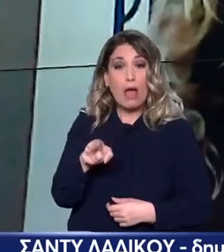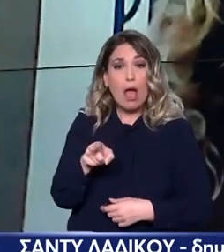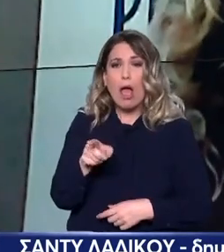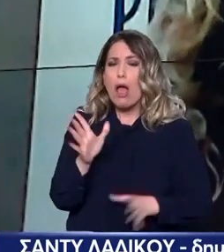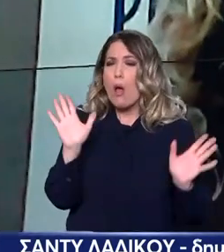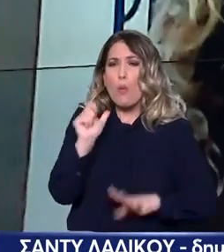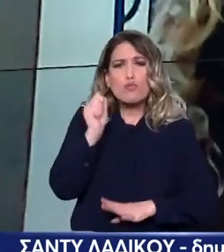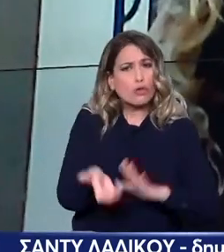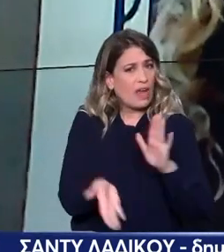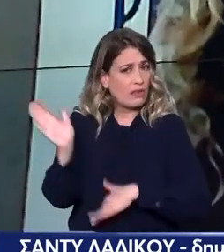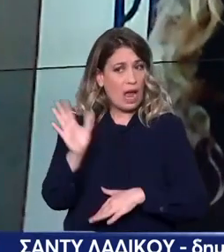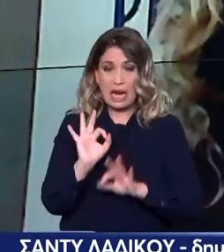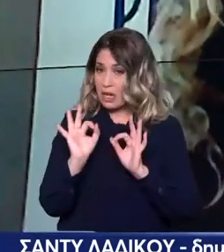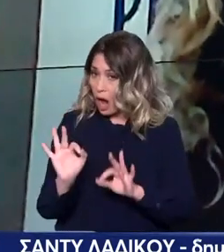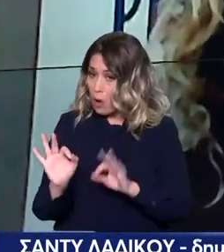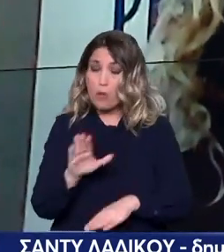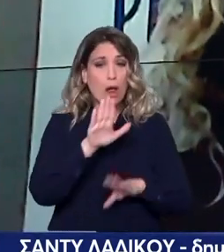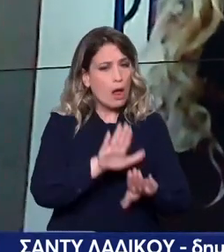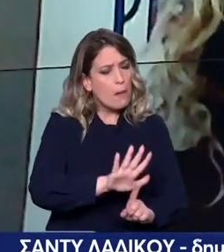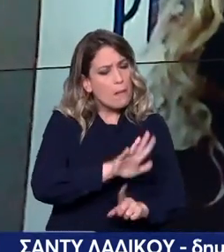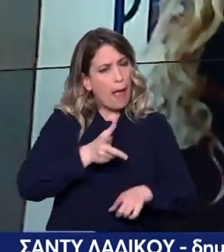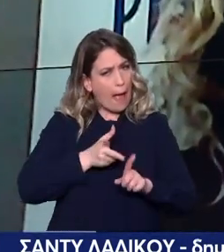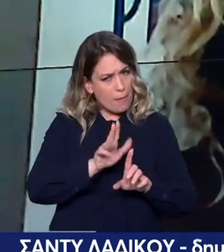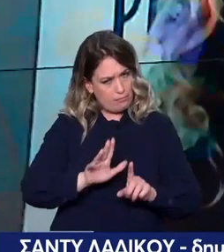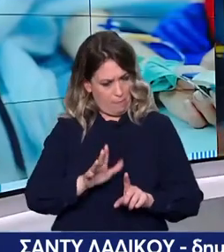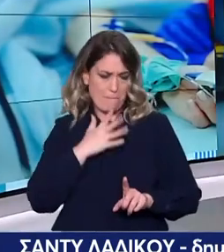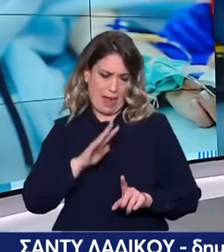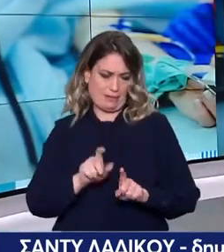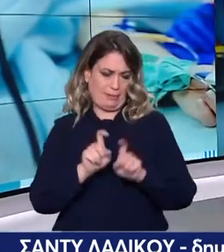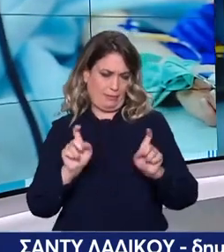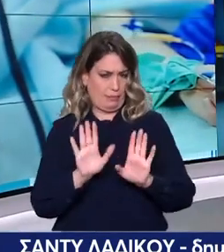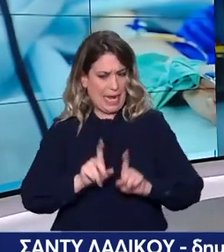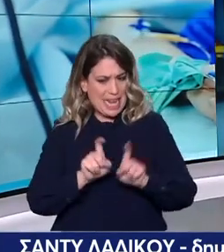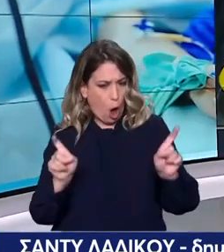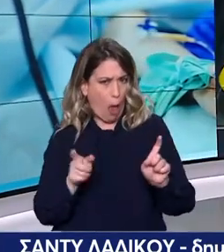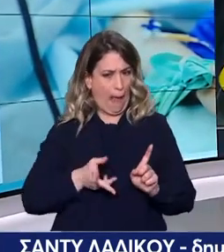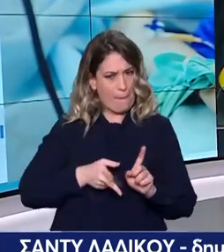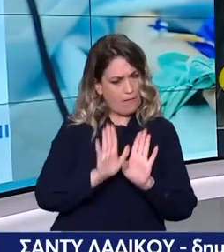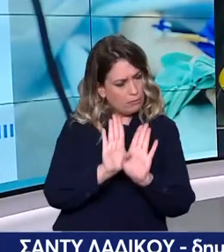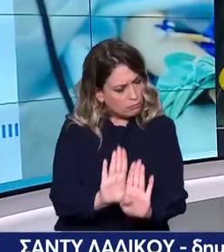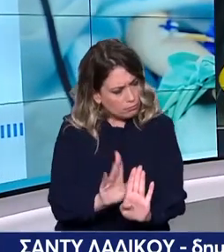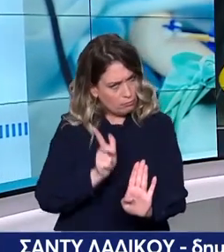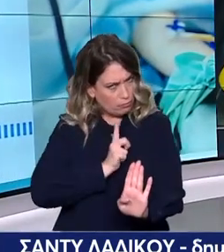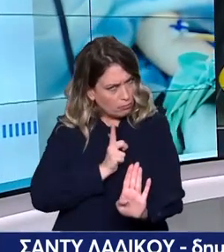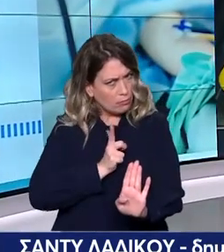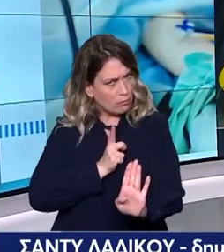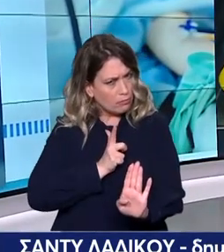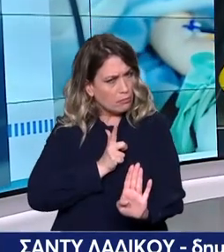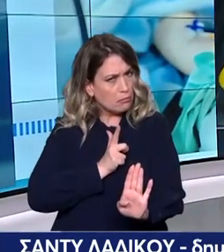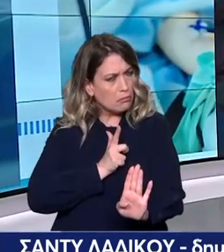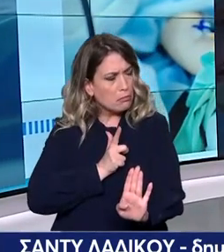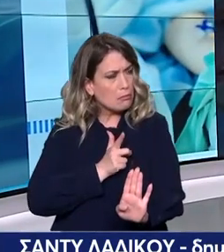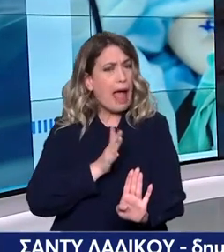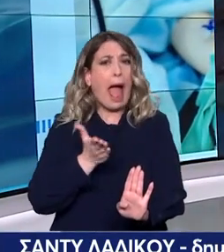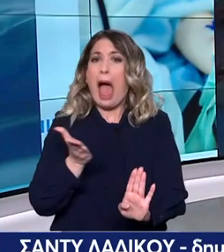Σηκώθηκε και έφυγε σχεδόν μετά από την επέμβαση μαζί με τον συνοδό, ο οποίος την χάνει να είναι ο σύζυγός της, χωρίς να λάβει τις